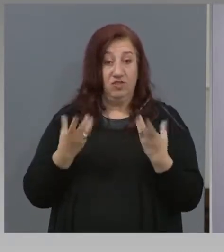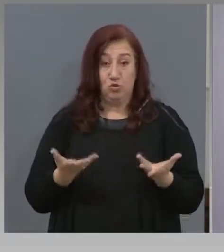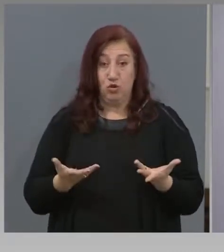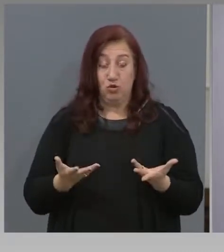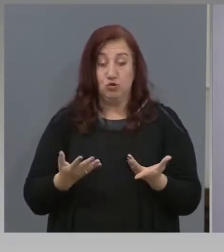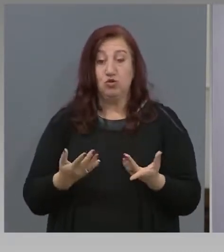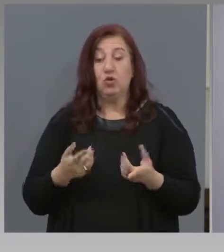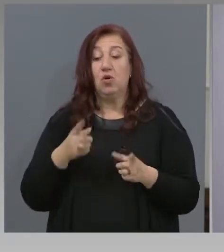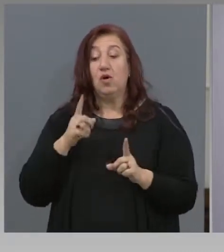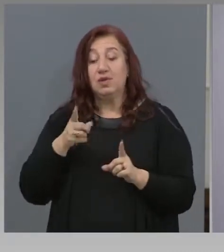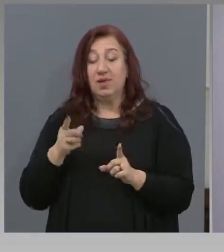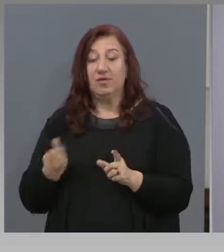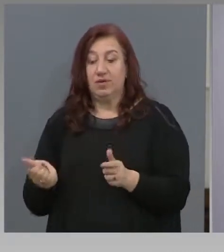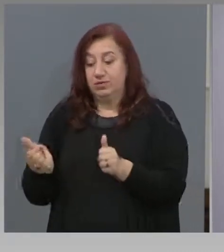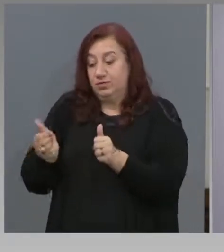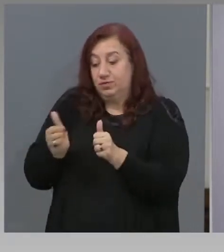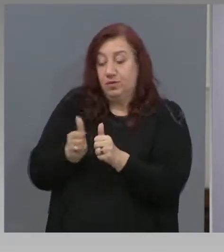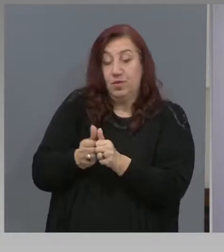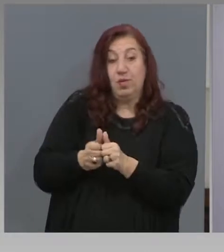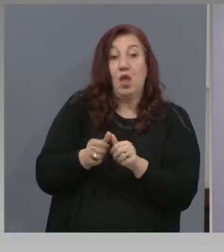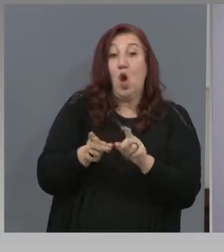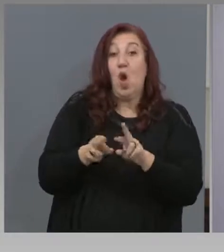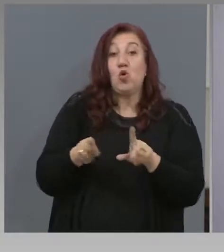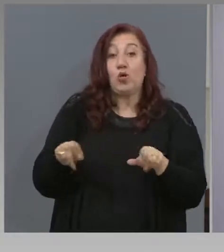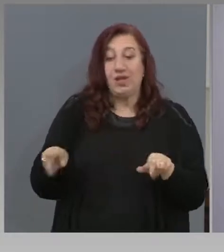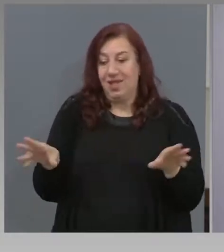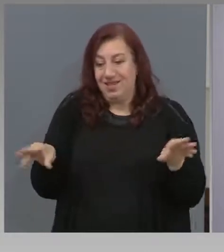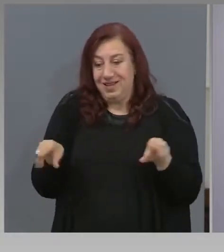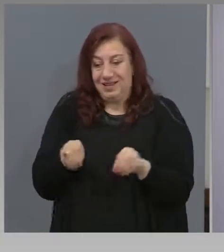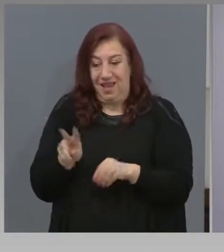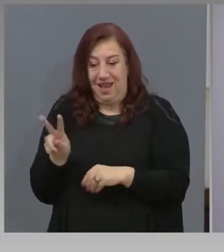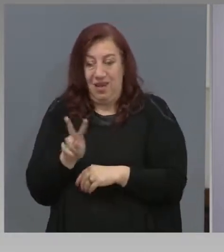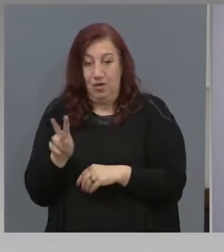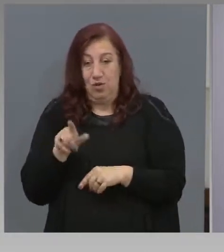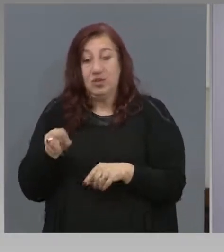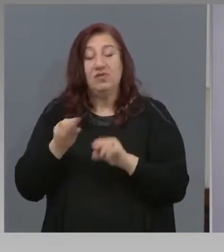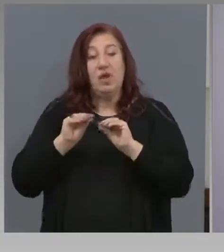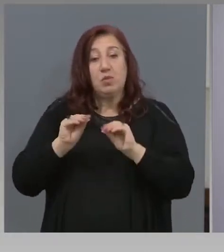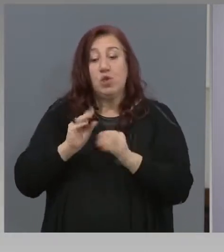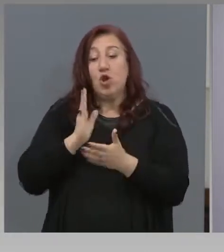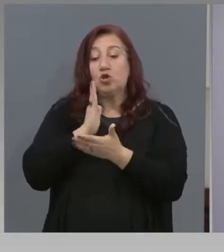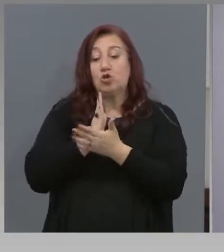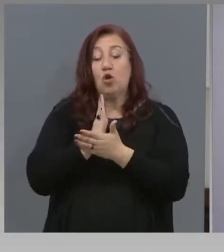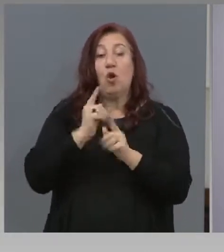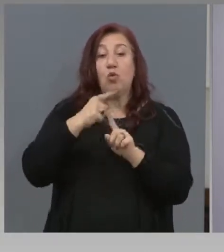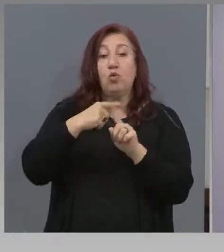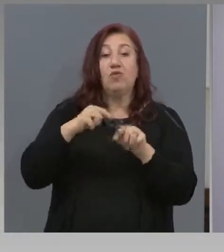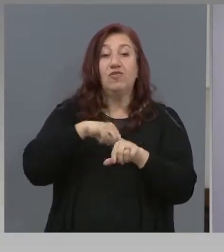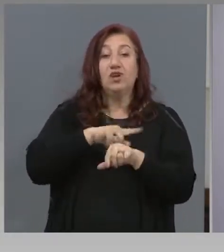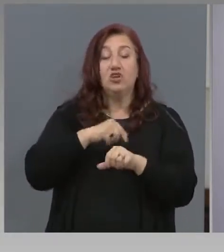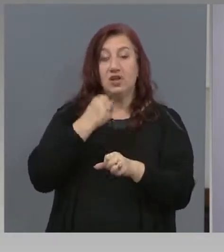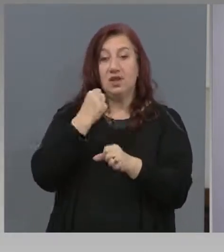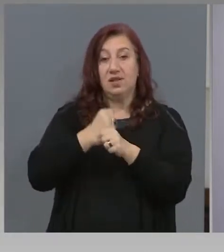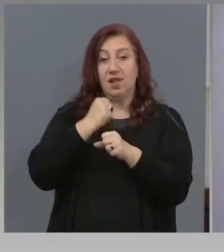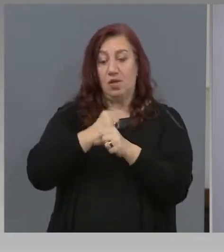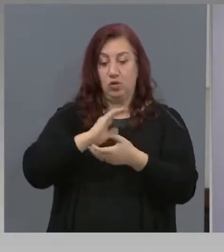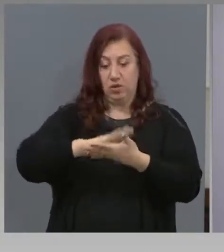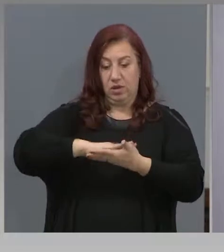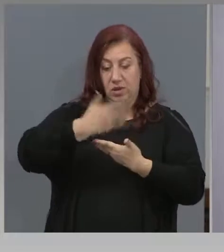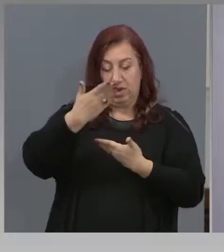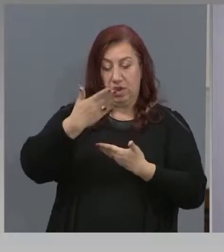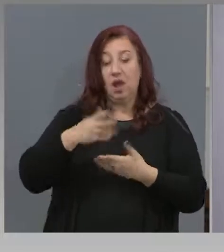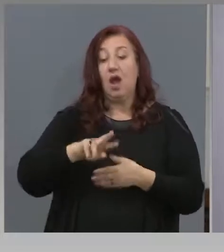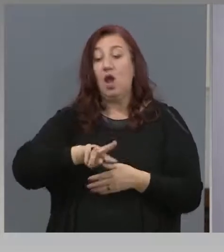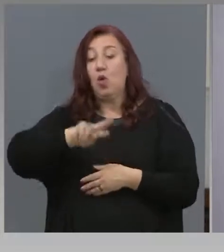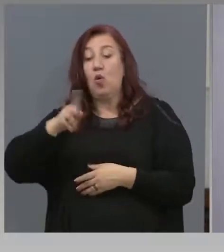участието на родителите и за това сме препоръчали до половин часа работа с електронни устройства на децата, останалото